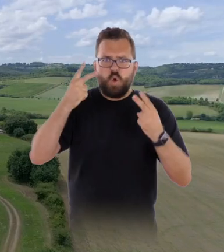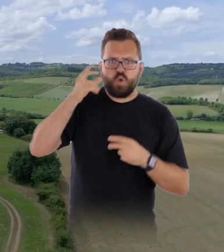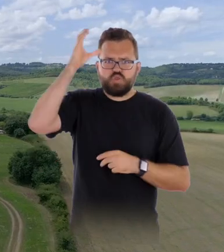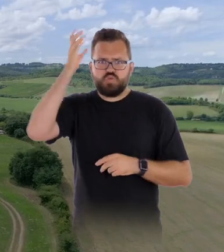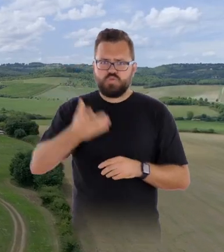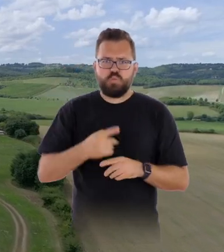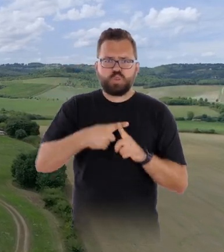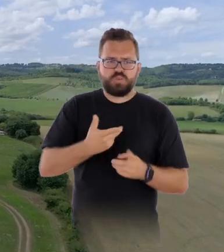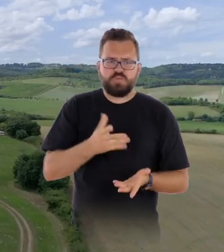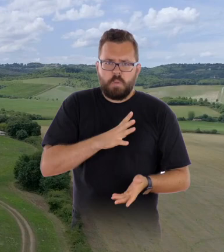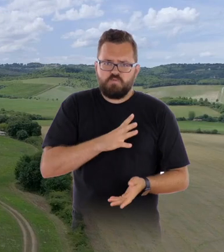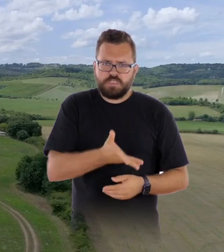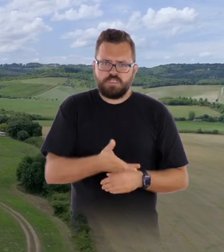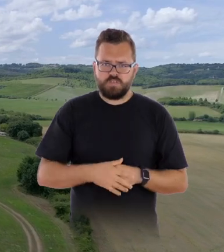ketrezbet.